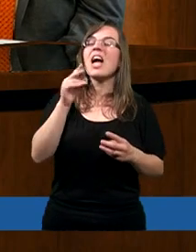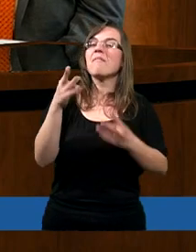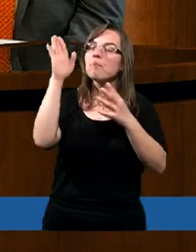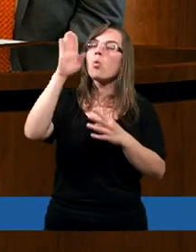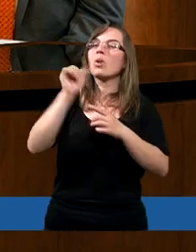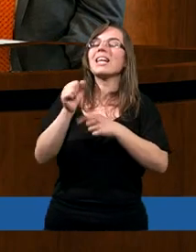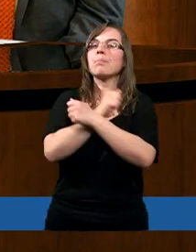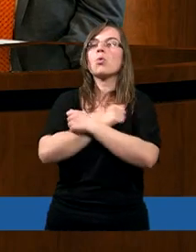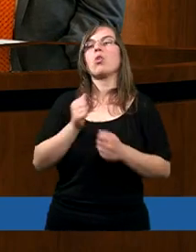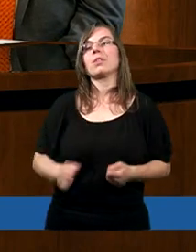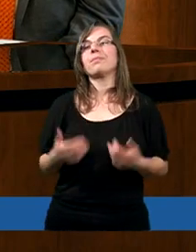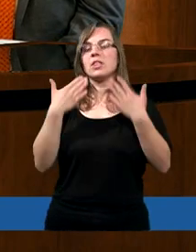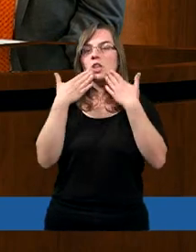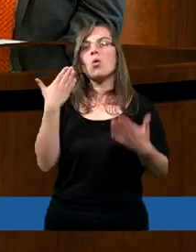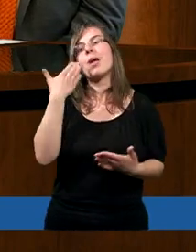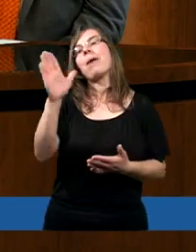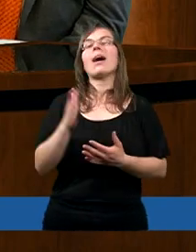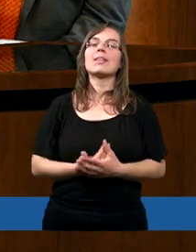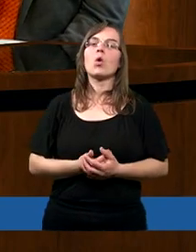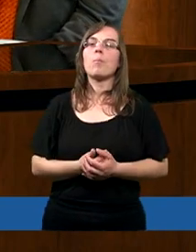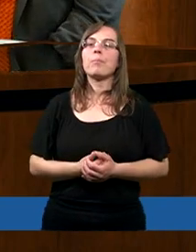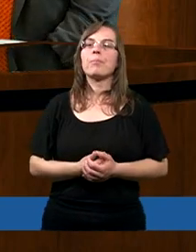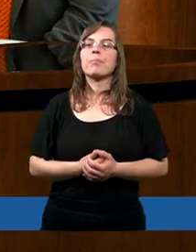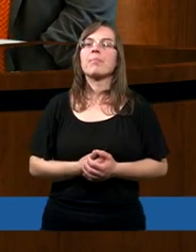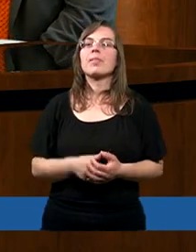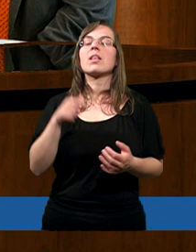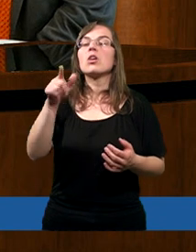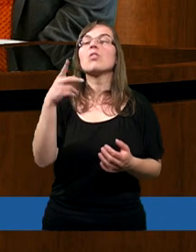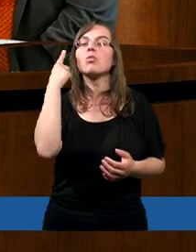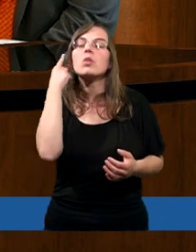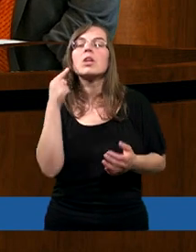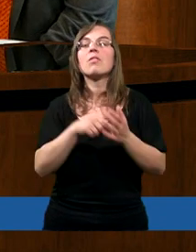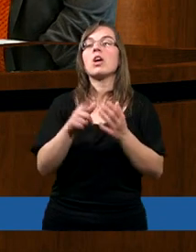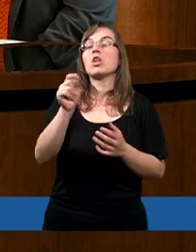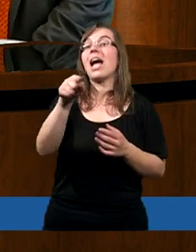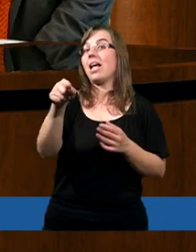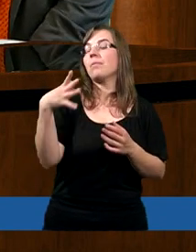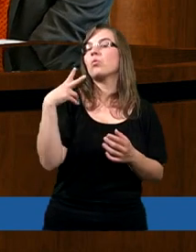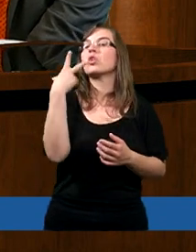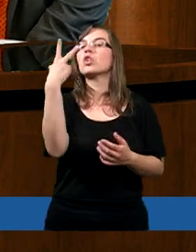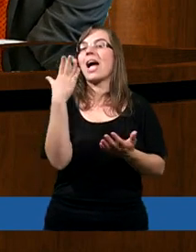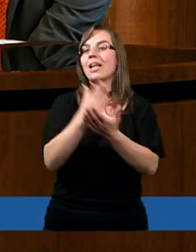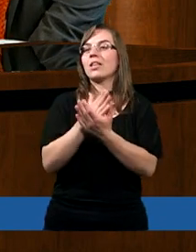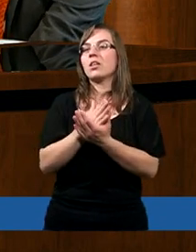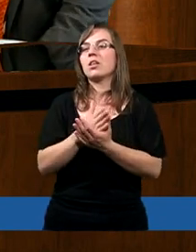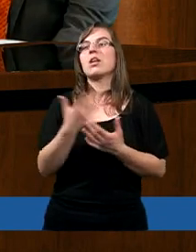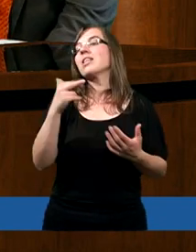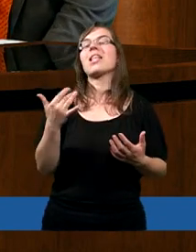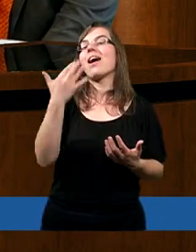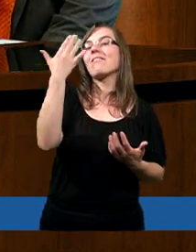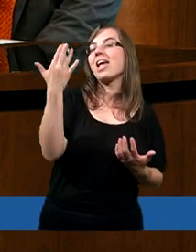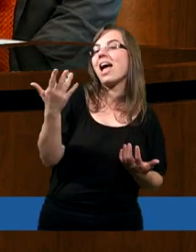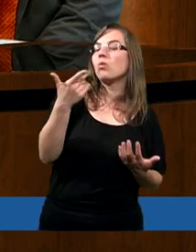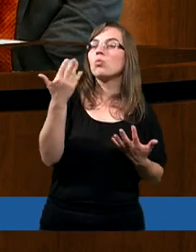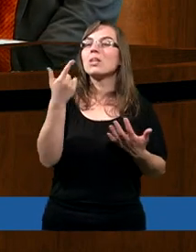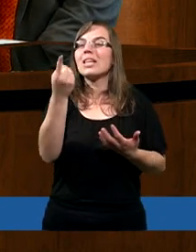tych proroctw. Dziękuję bardzo. Tych, którzy to słyszeli, było tylko trzech. To nie jest wielu,